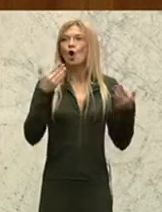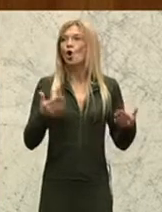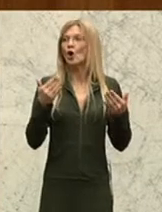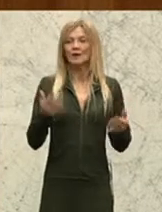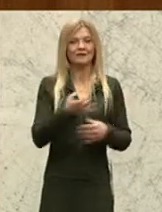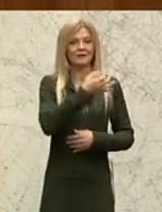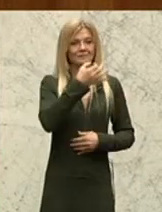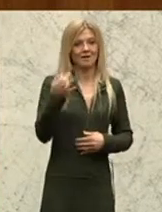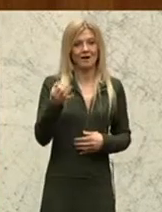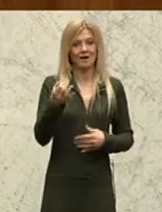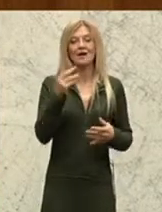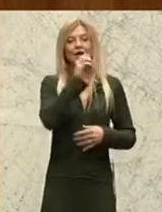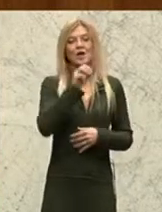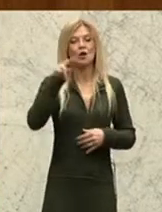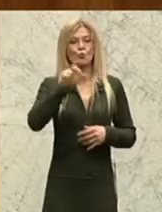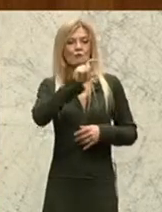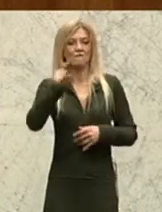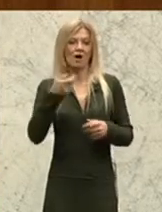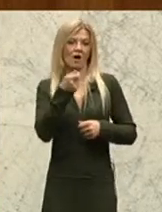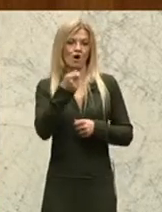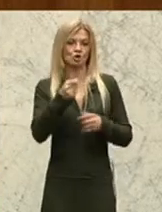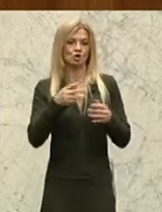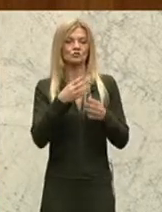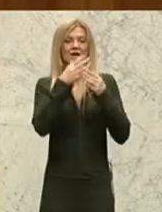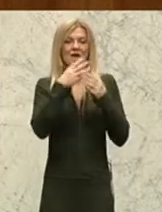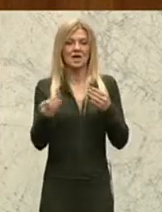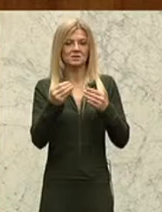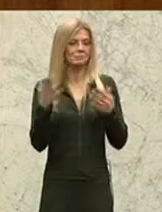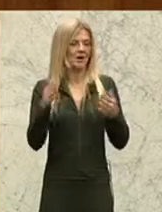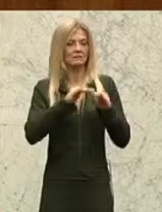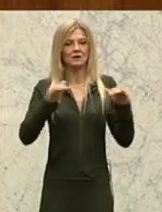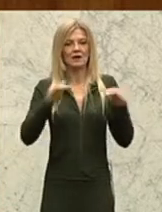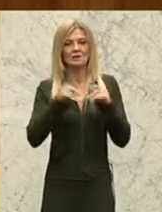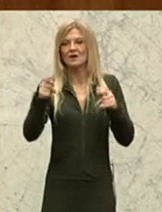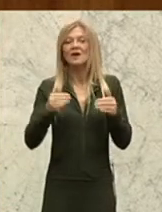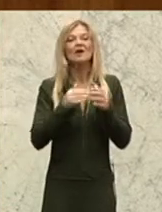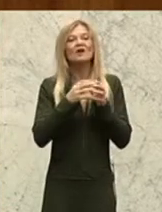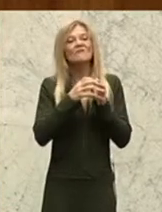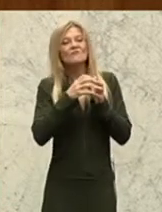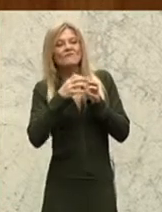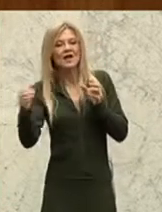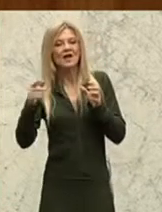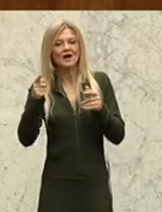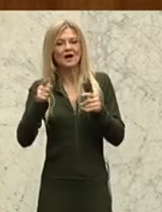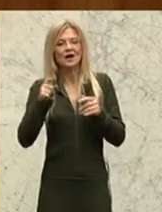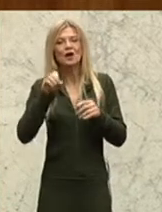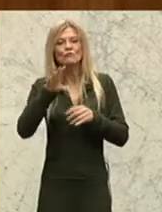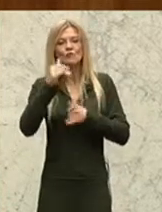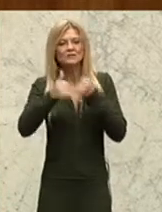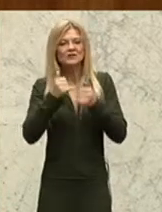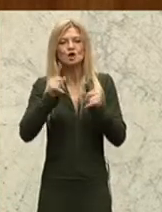-Fachausschuss auf Expertenebene die Verlängerung von Glyphosat in der EU um 15 Jahre